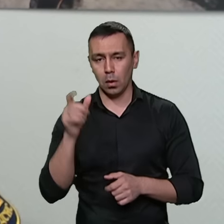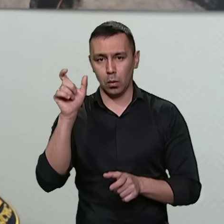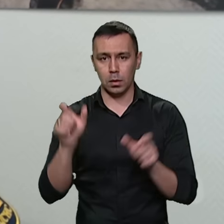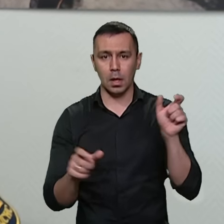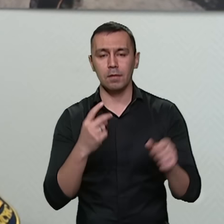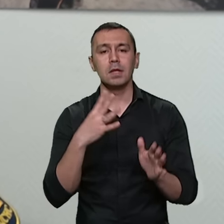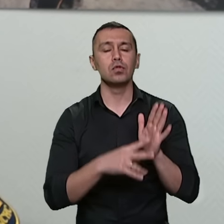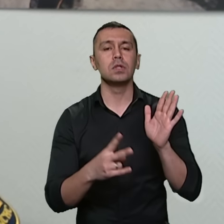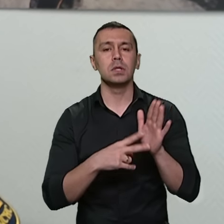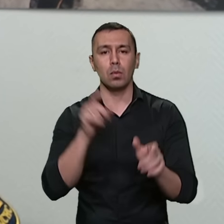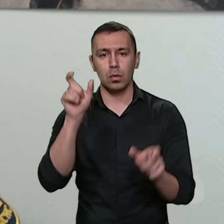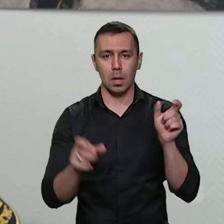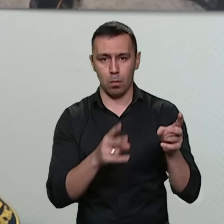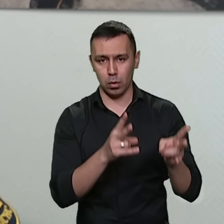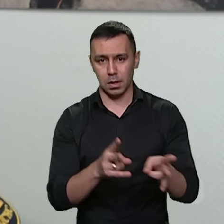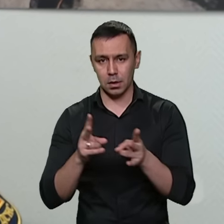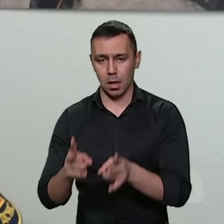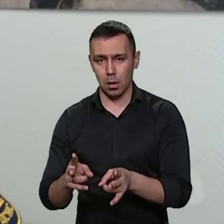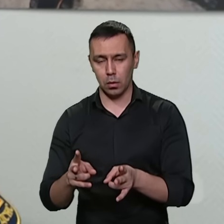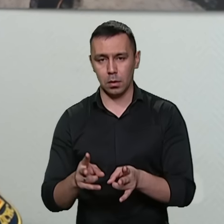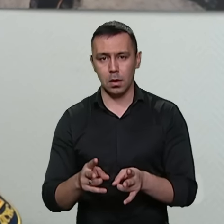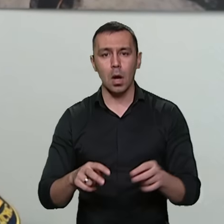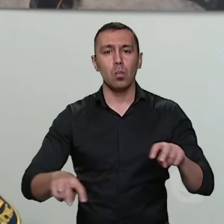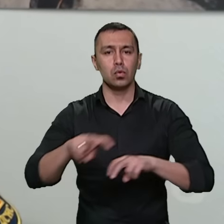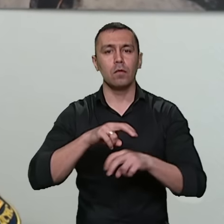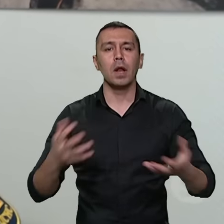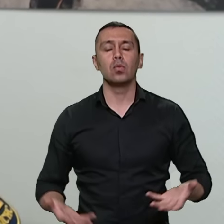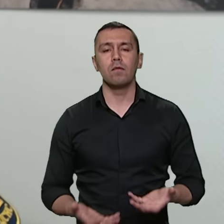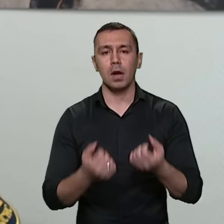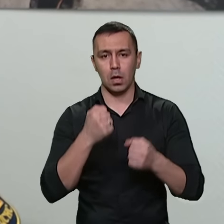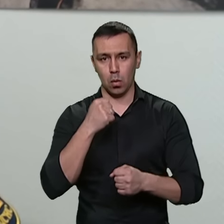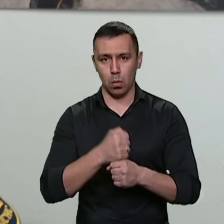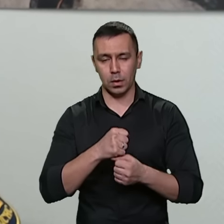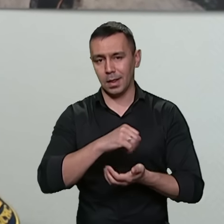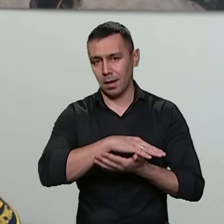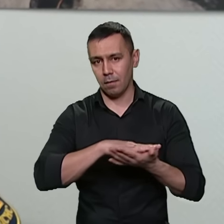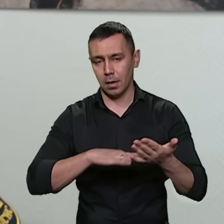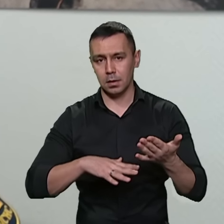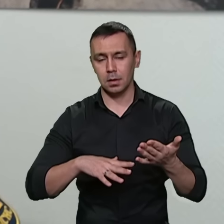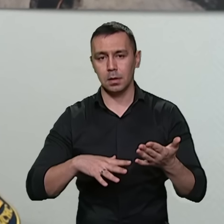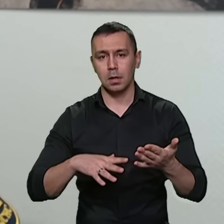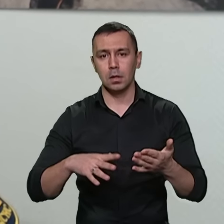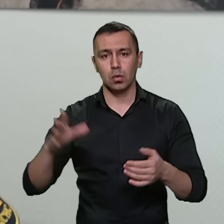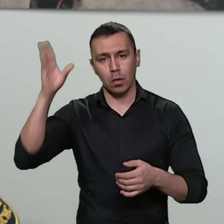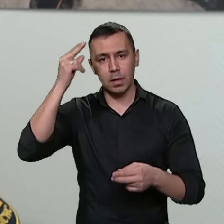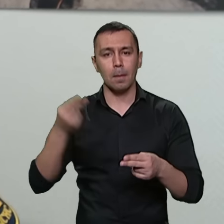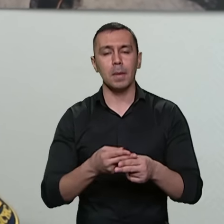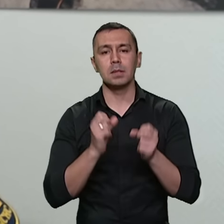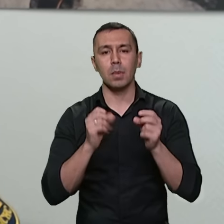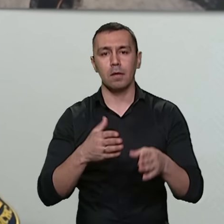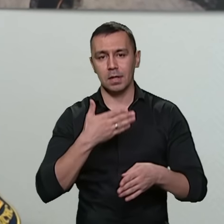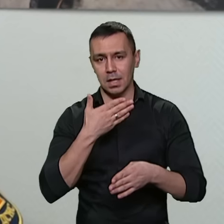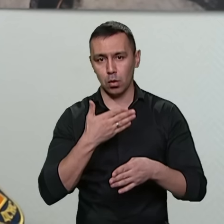297 людей постраждало. Пошуково-рятувальні роботи тривають з урахуванням безпекової